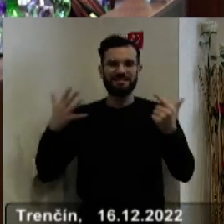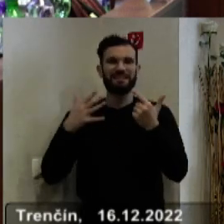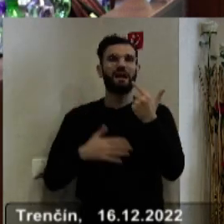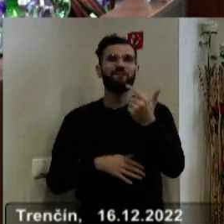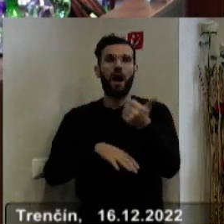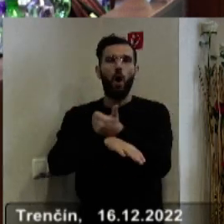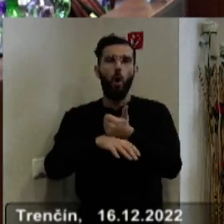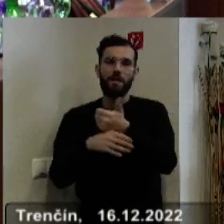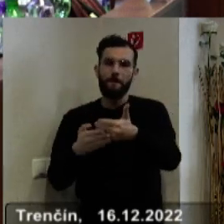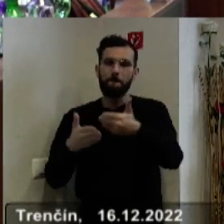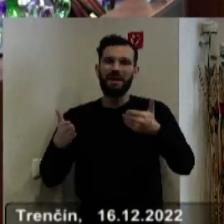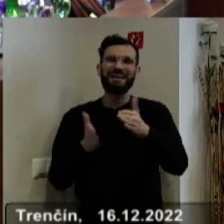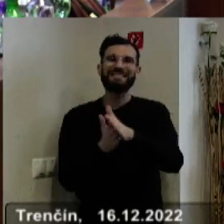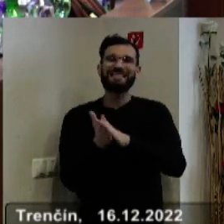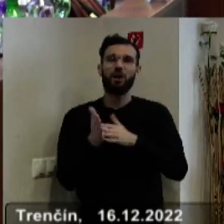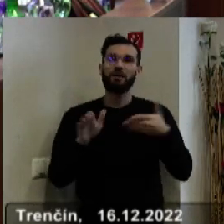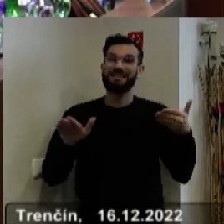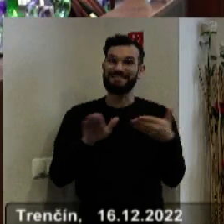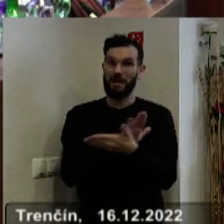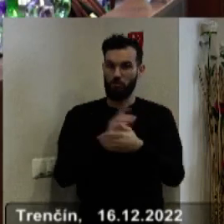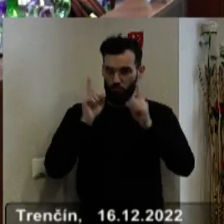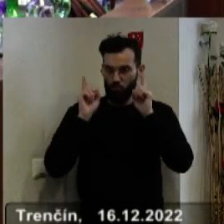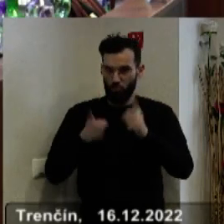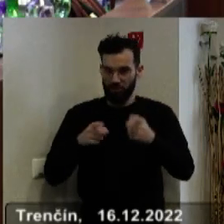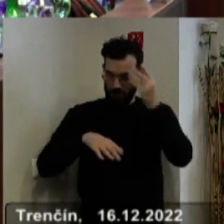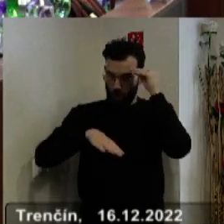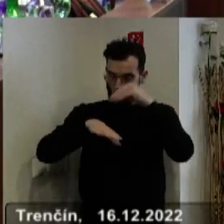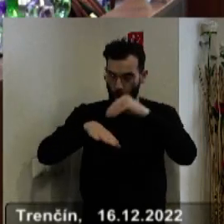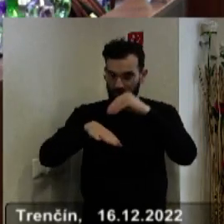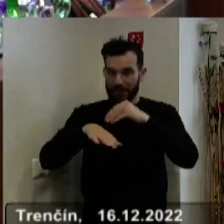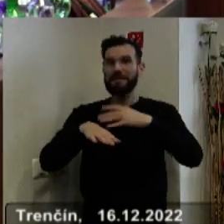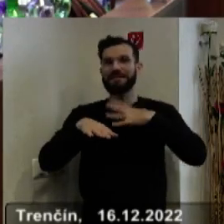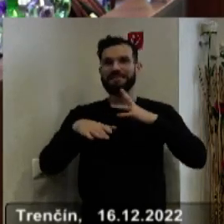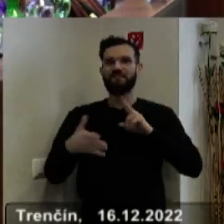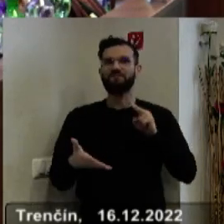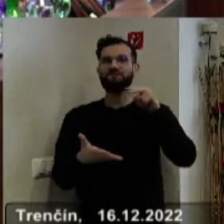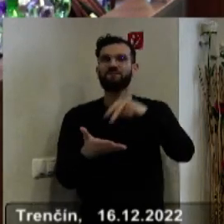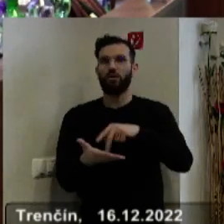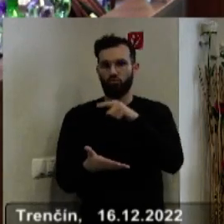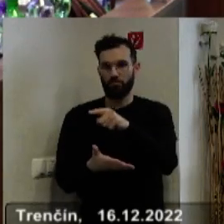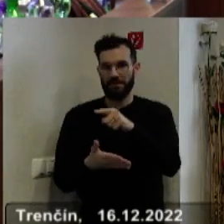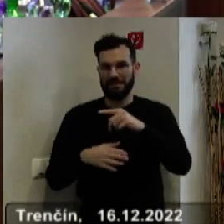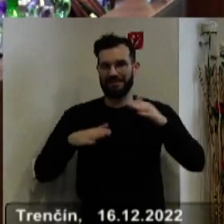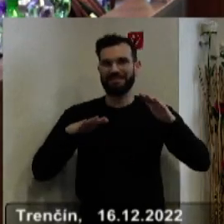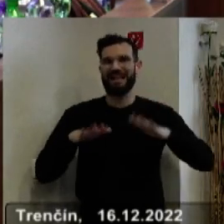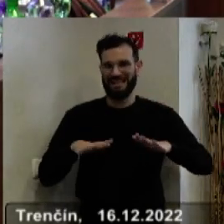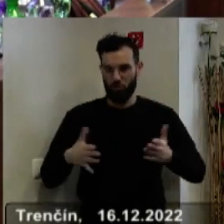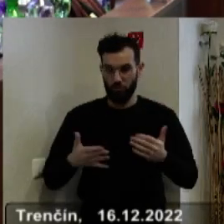hodín pred rokovaním zastupiteľstva nebo na TSK doručená písomná žiadosť do vystúpenia na dnešnom zasadnutí.